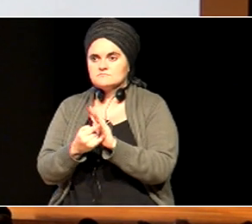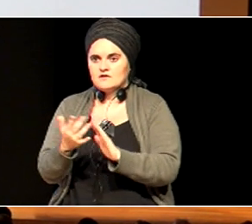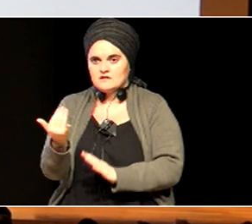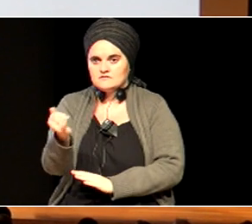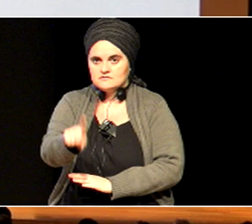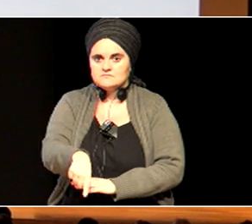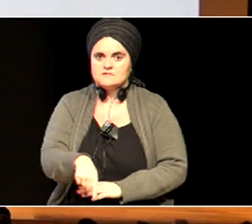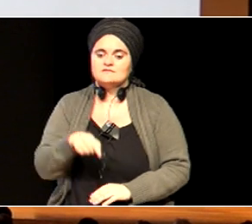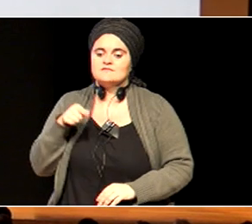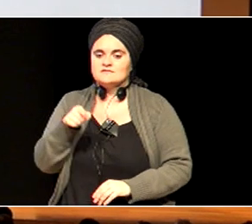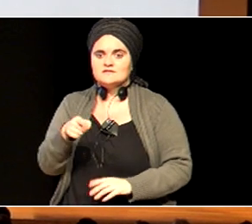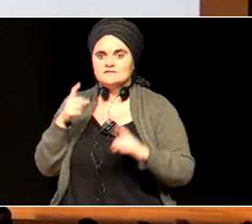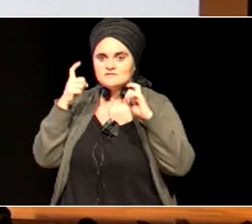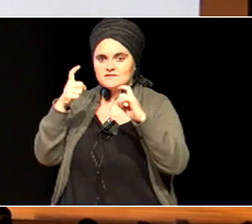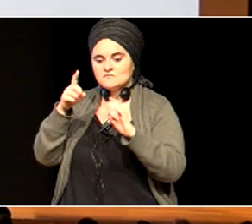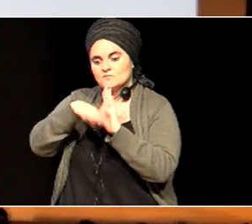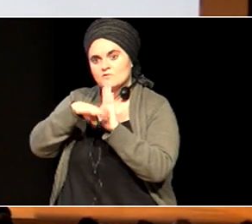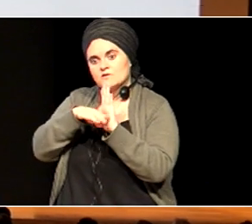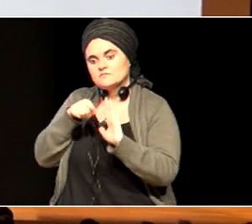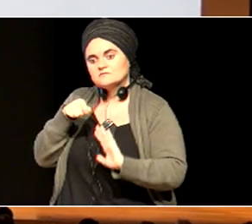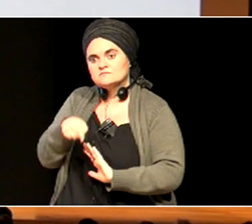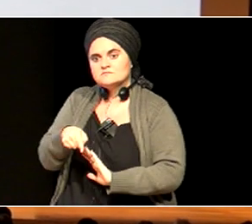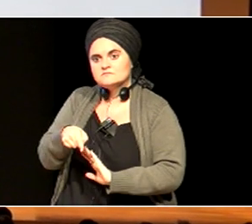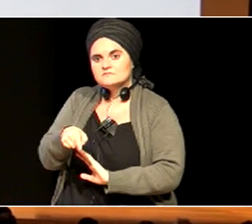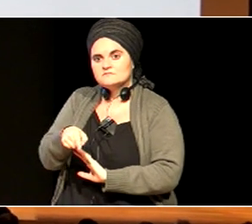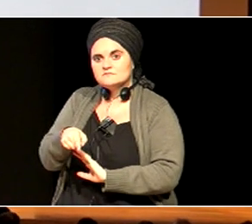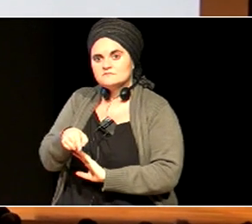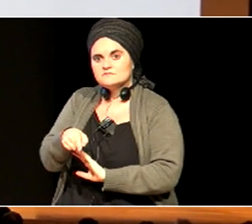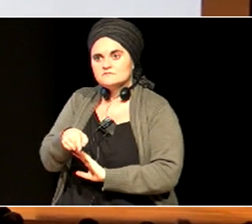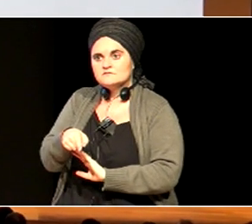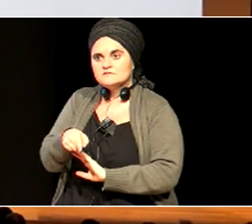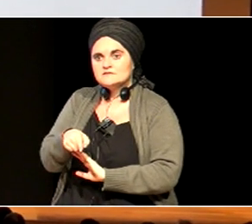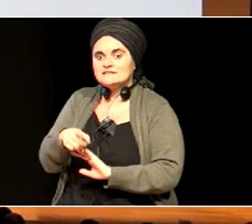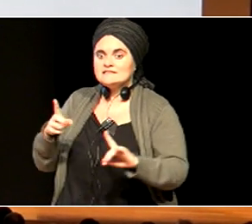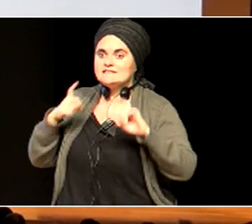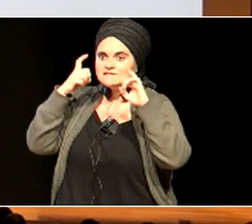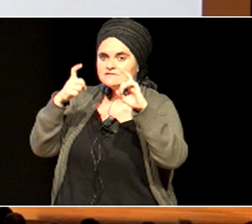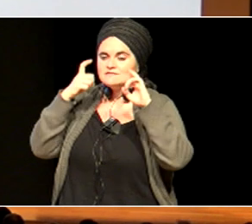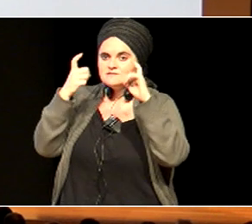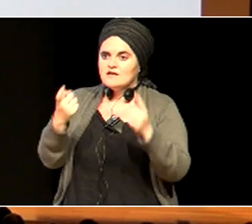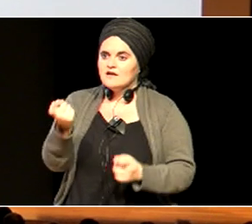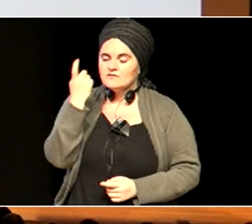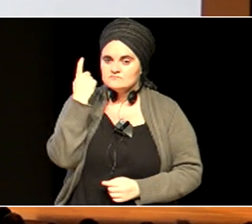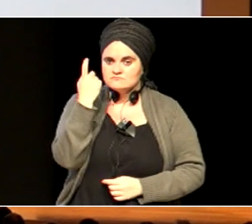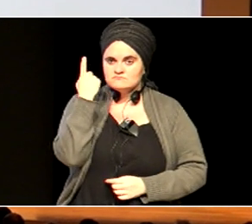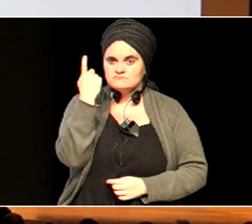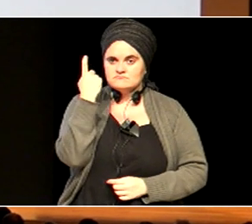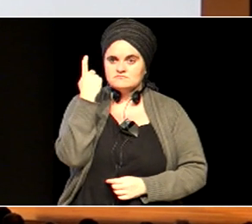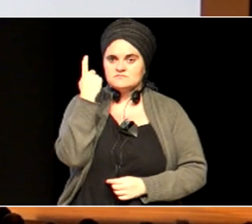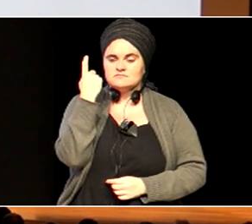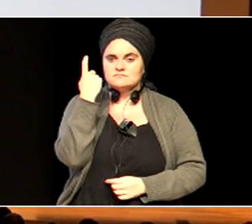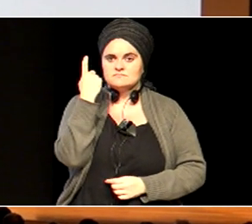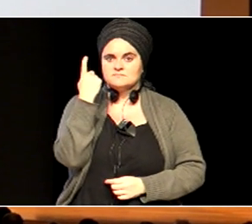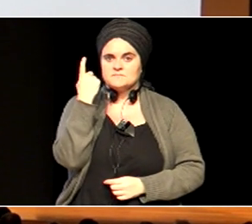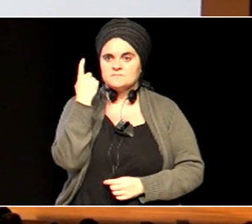zaiatzen gara programa hoien bidez, ba, bueno, ba, zaiatu, ikazlekin, ondolan du, ba,